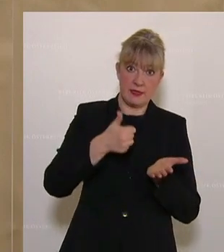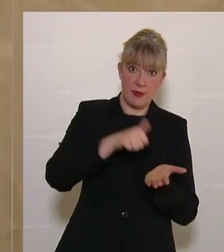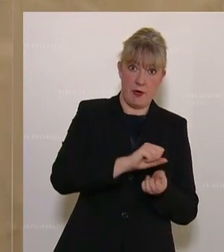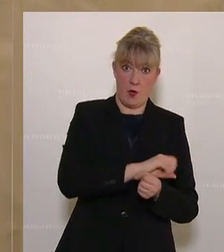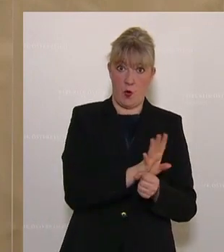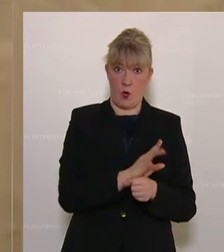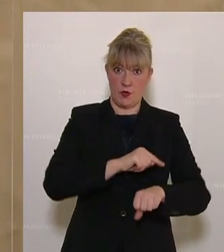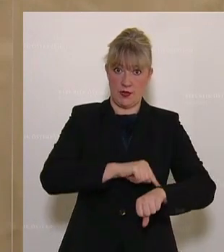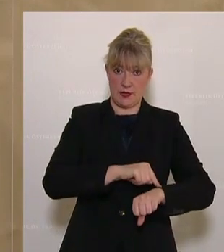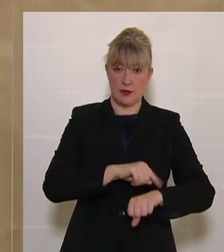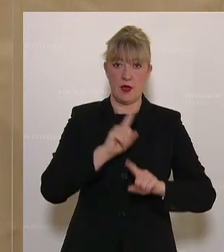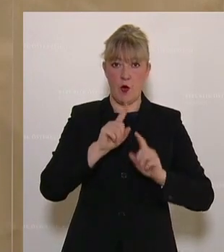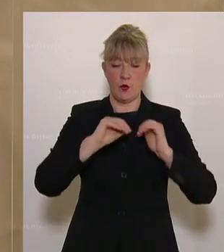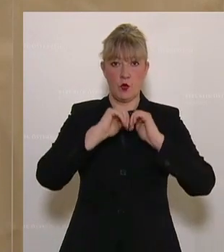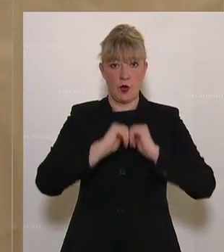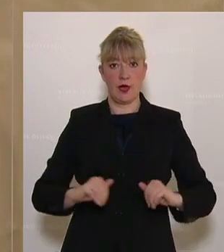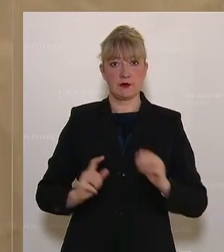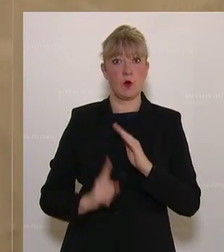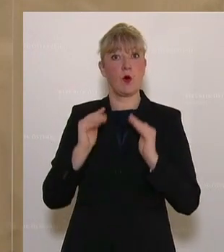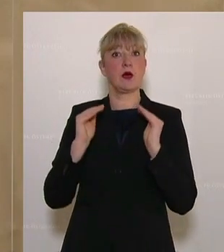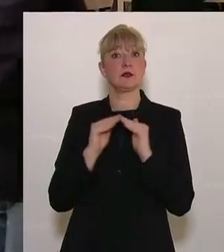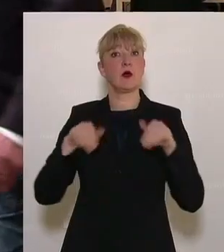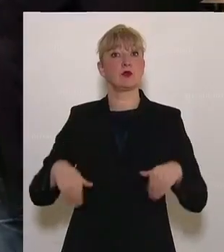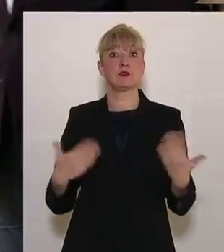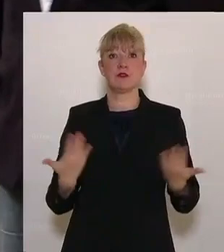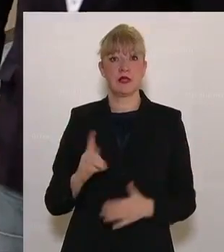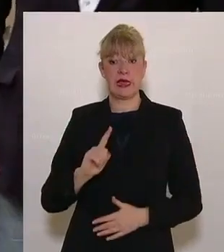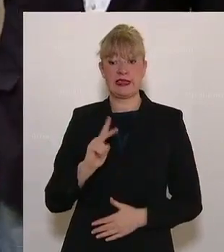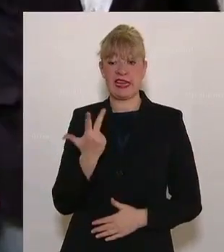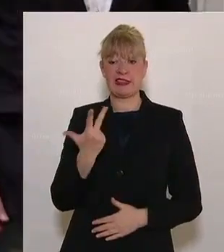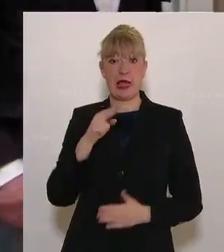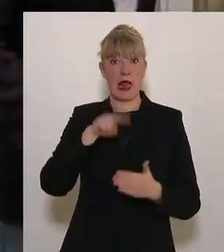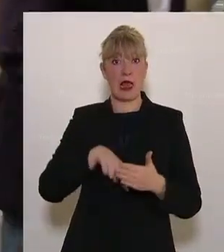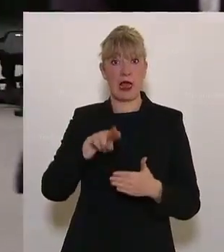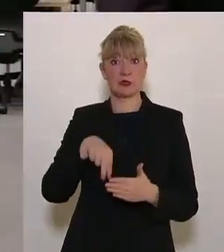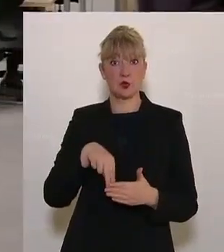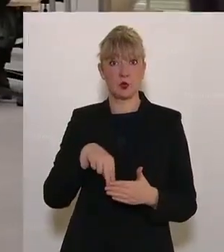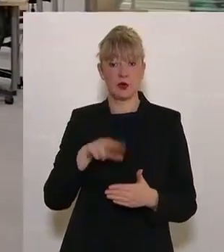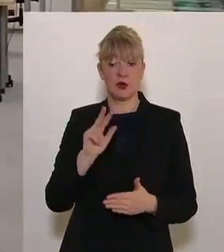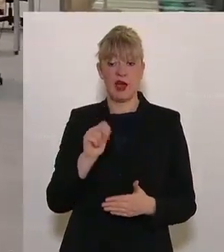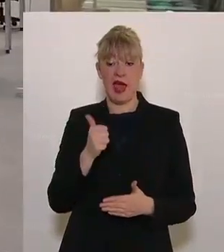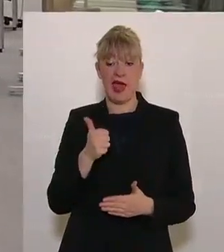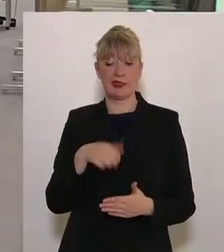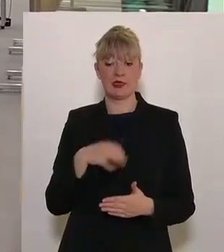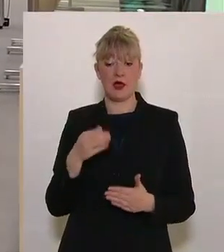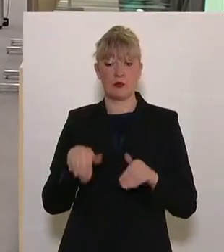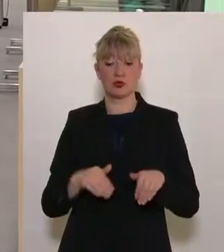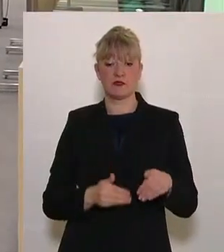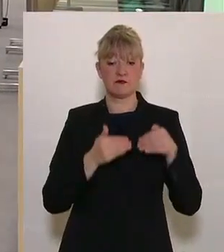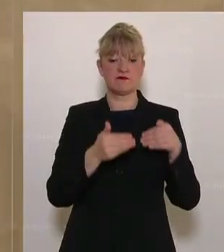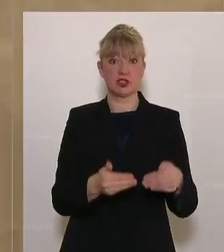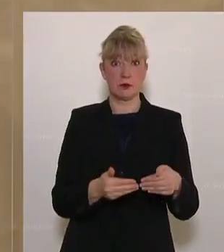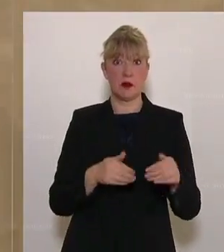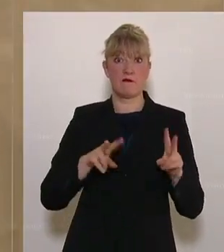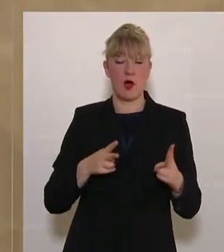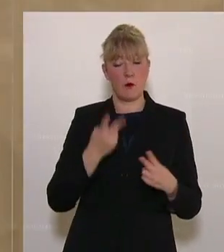Darüber hinaus musste das Hohe Haus die dritte Lesung um einen Tag verschieben, weil